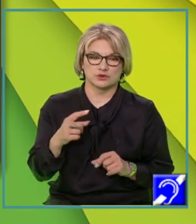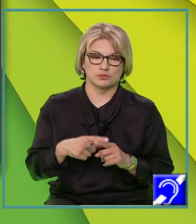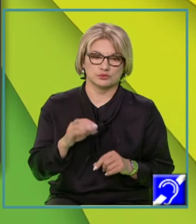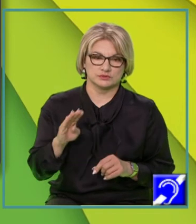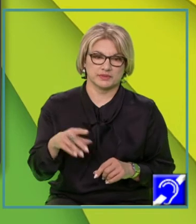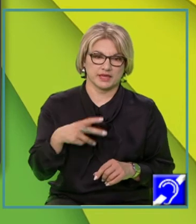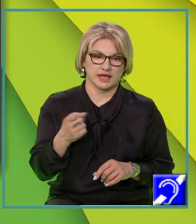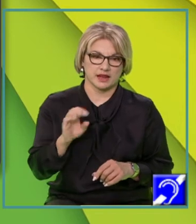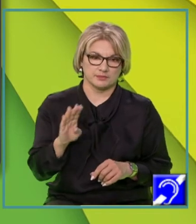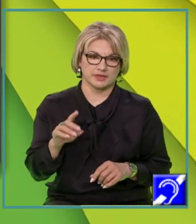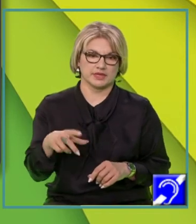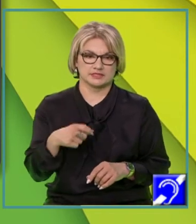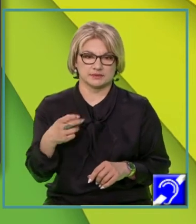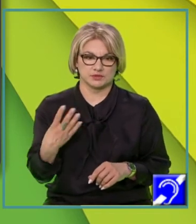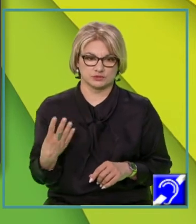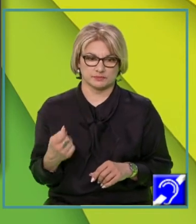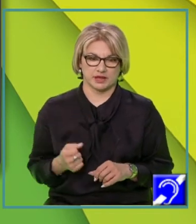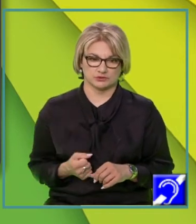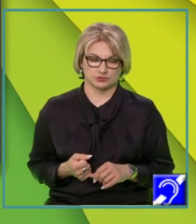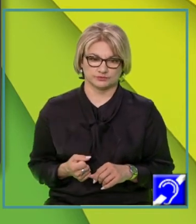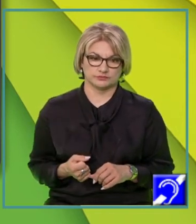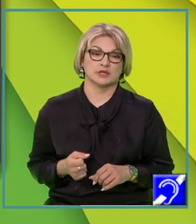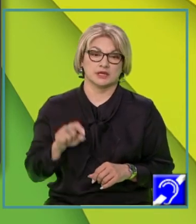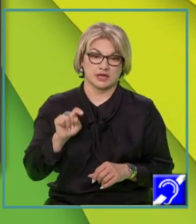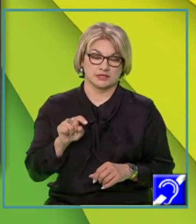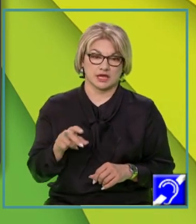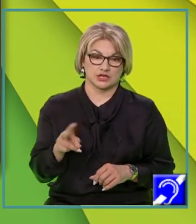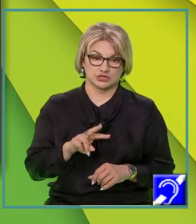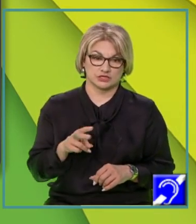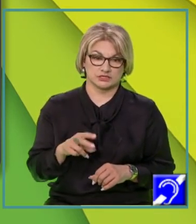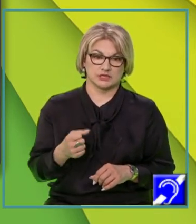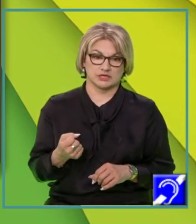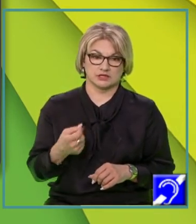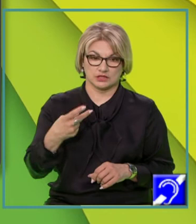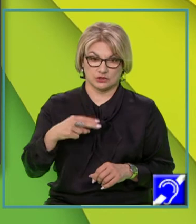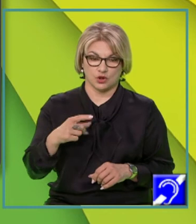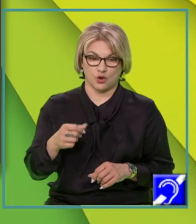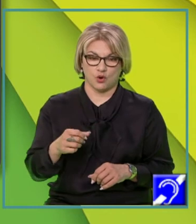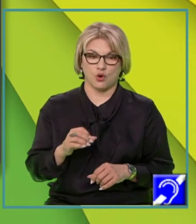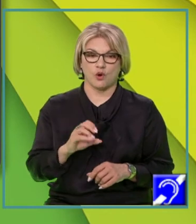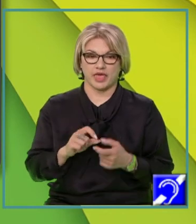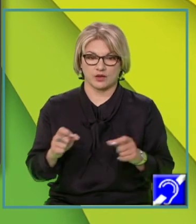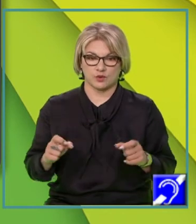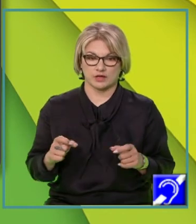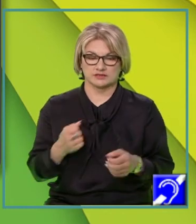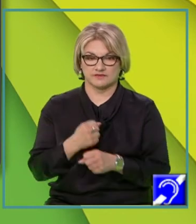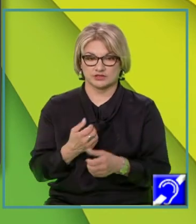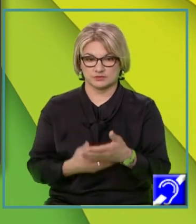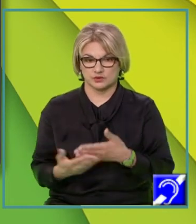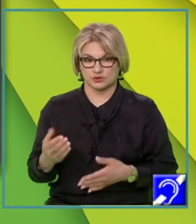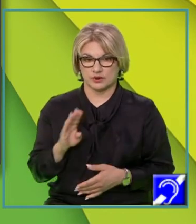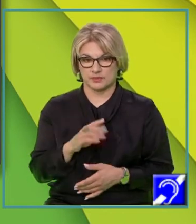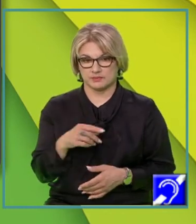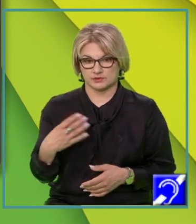B, egal cu minus 4. Din aceste două ecuații, voi înlocui B minus 4 în prima